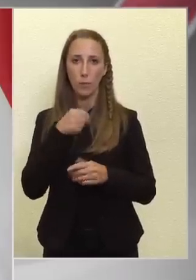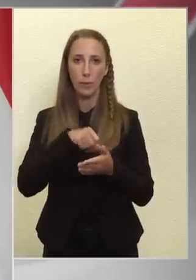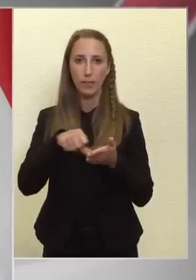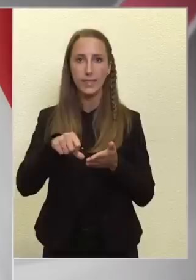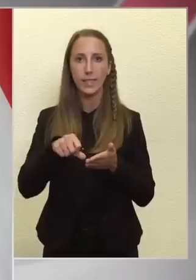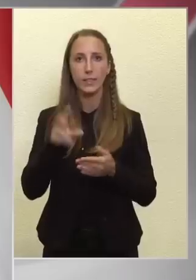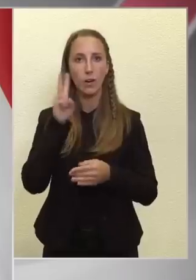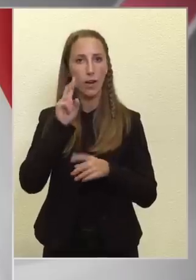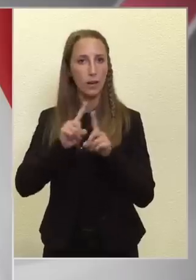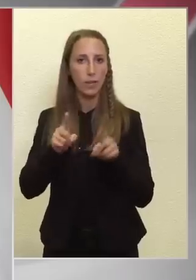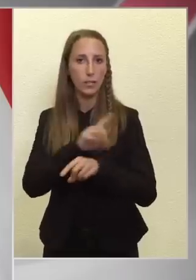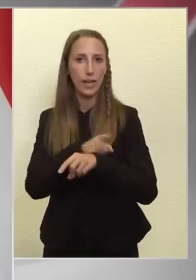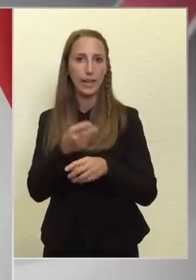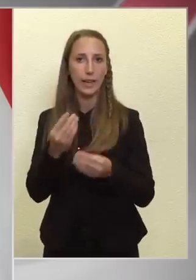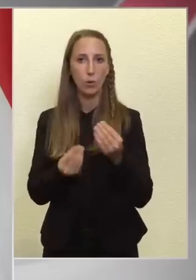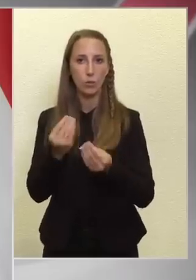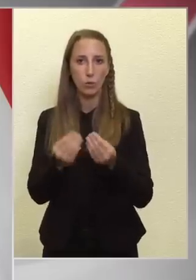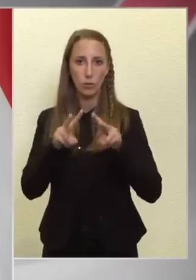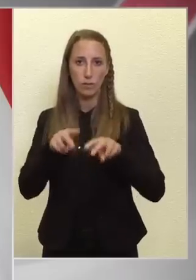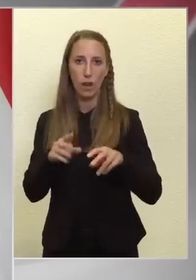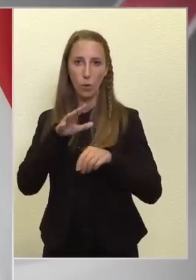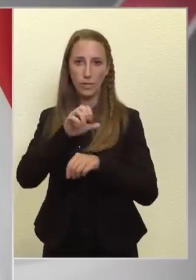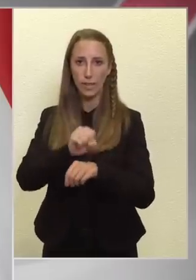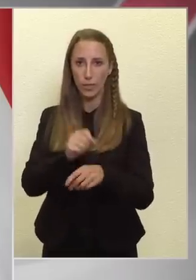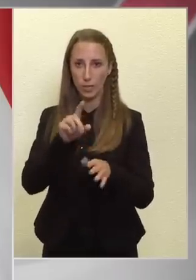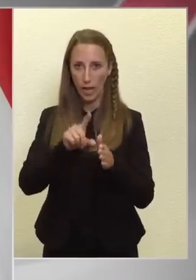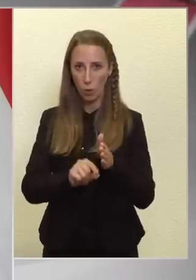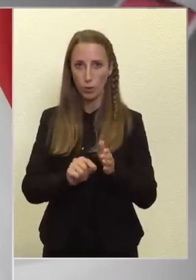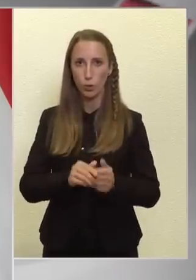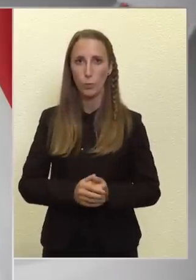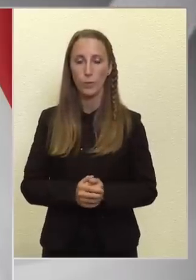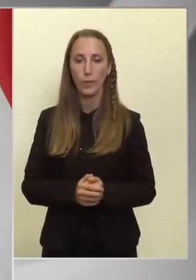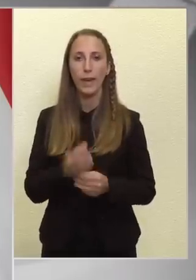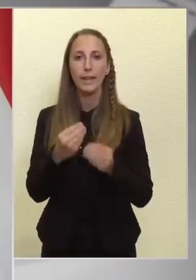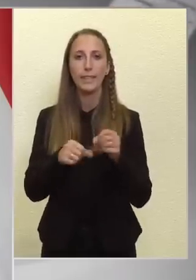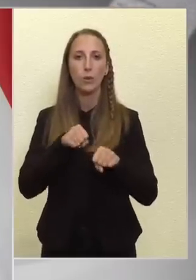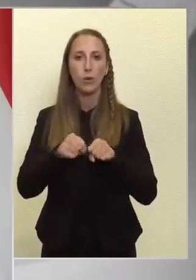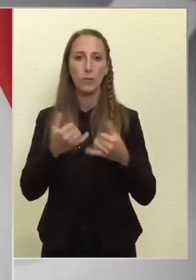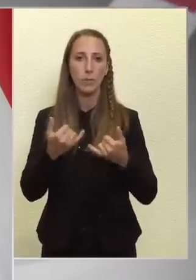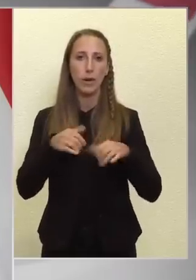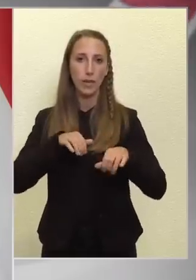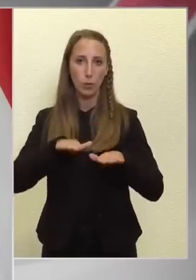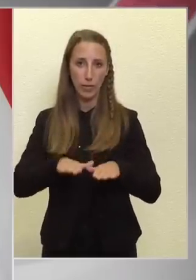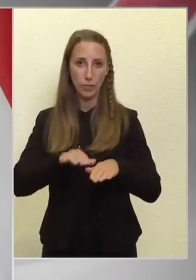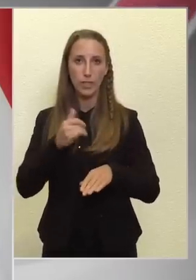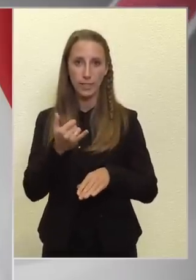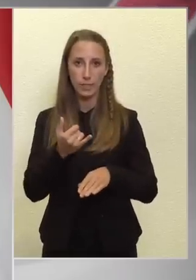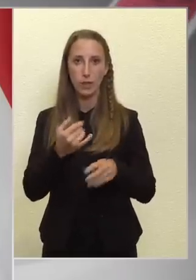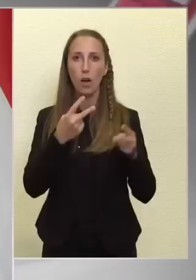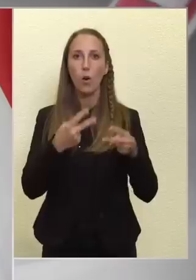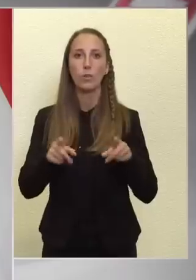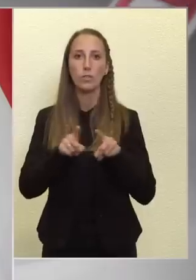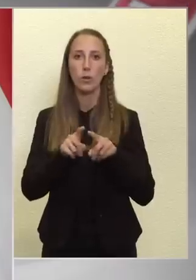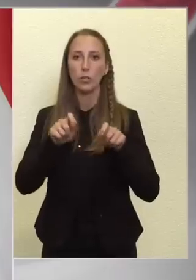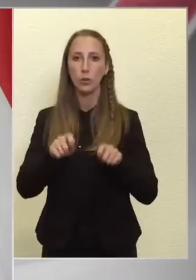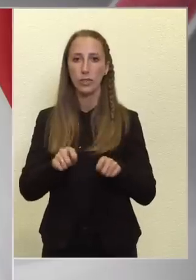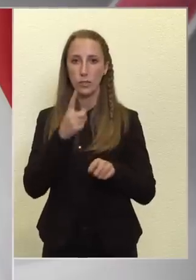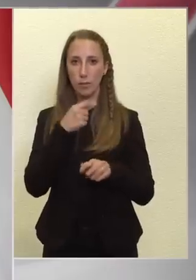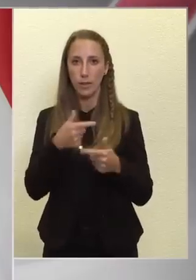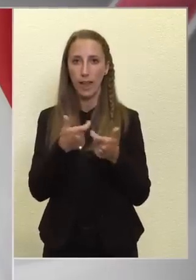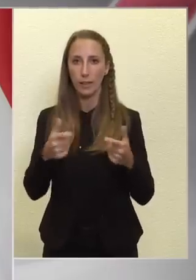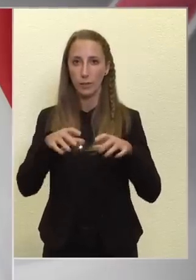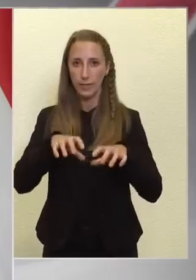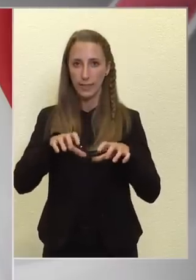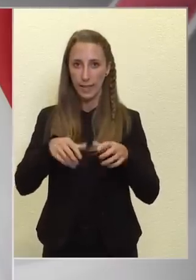és akár még más energiahordozókhoz való hozzájutásnál olcsóbb. Ezért a kormány mai ülésén is hoz olyan döntést, ami lehetővé